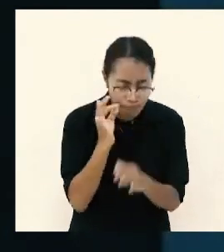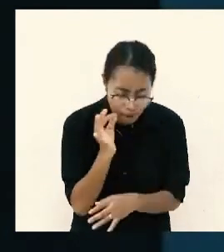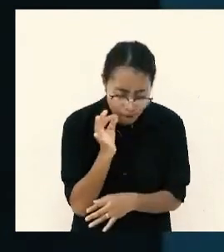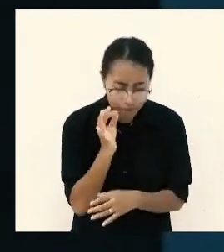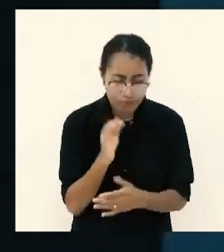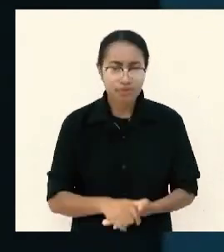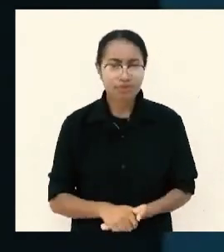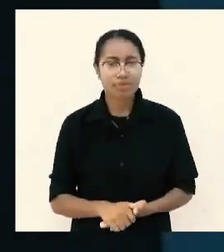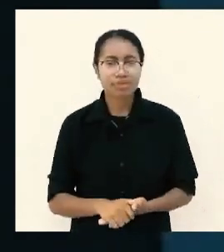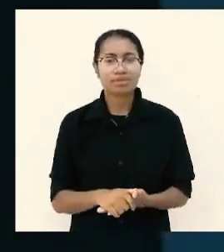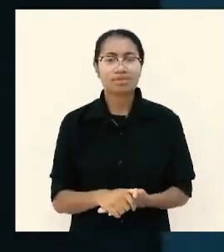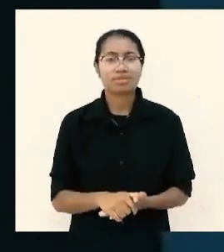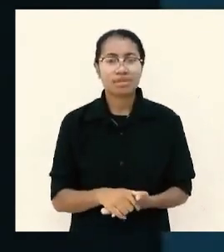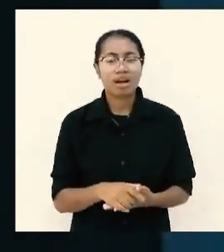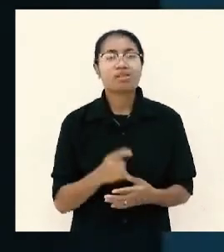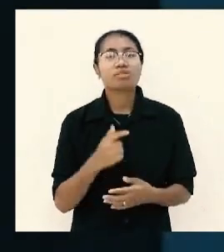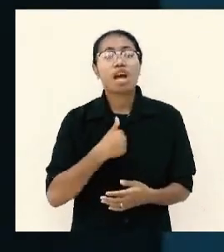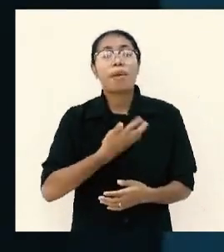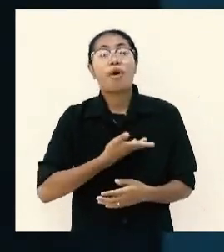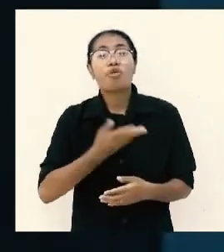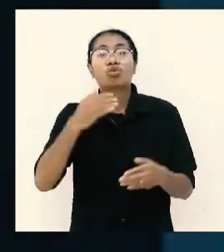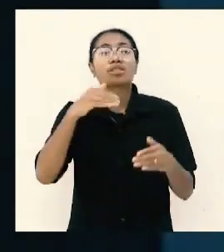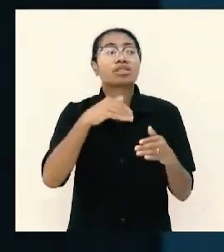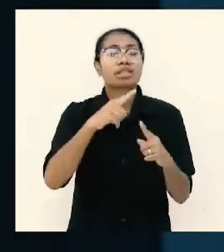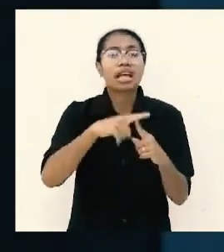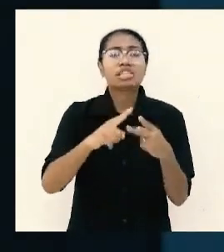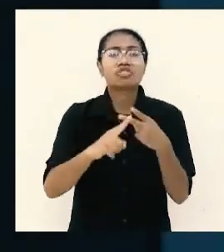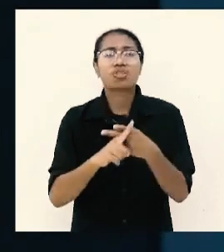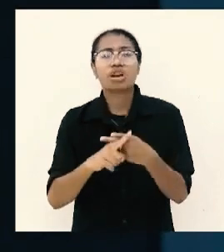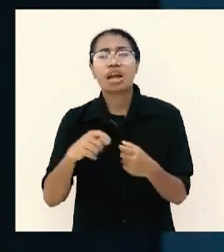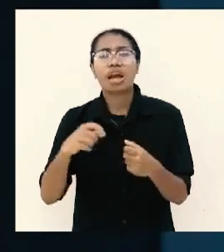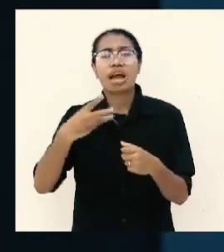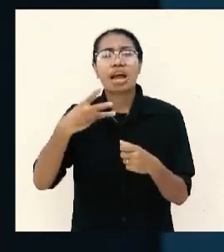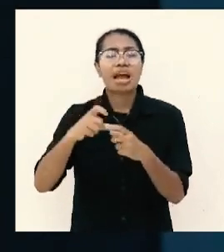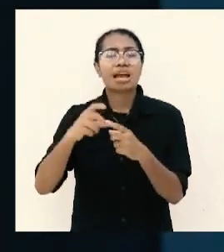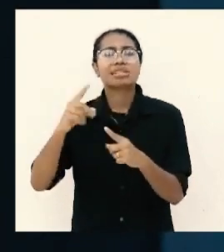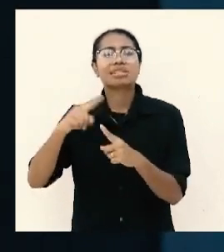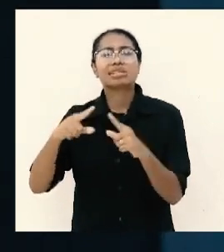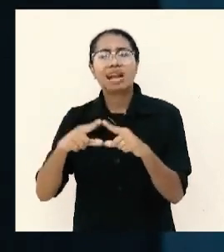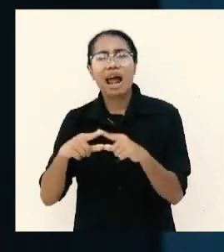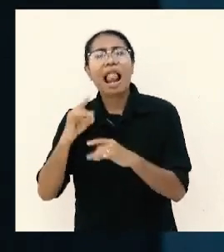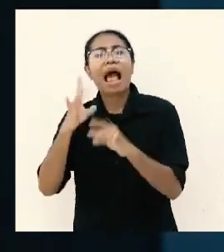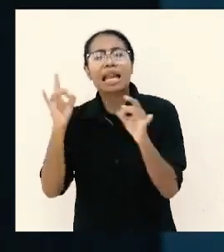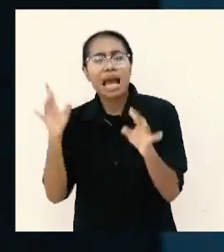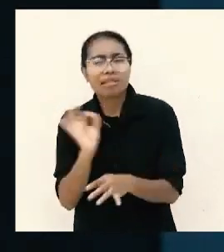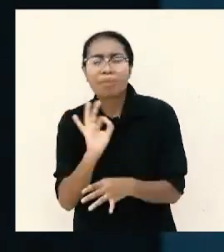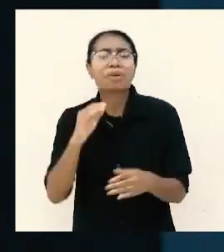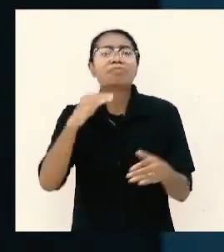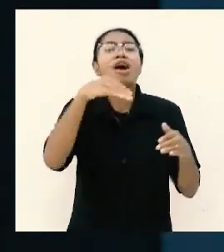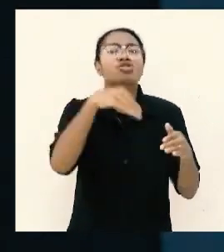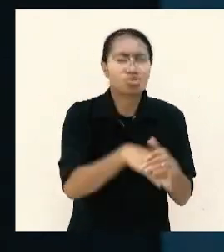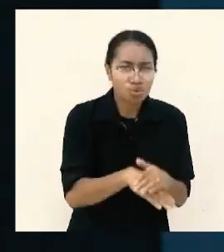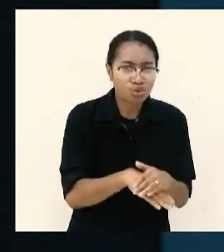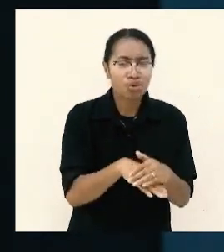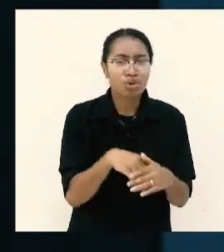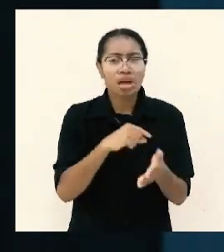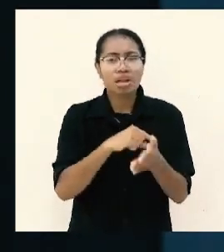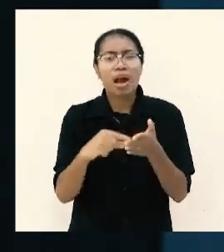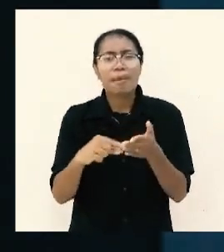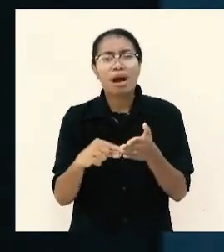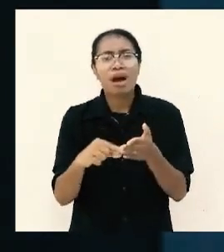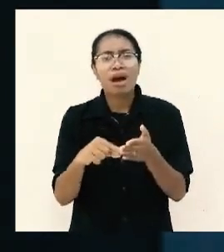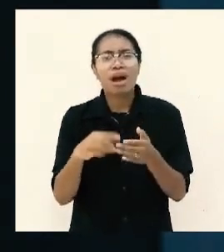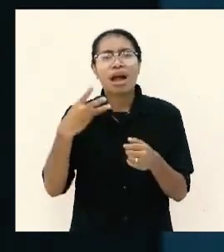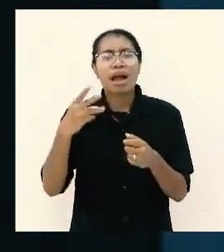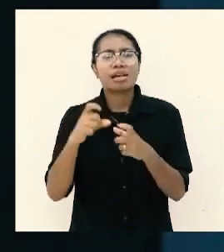maksudnya saya itu sebenarnya mau transfer ke isra butar-butar tapi ternyata nama di hp saya itu